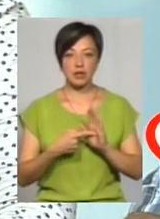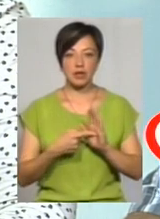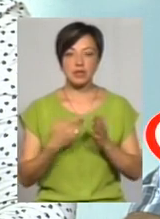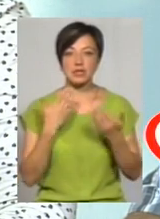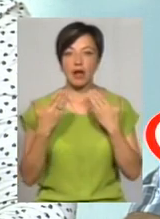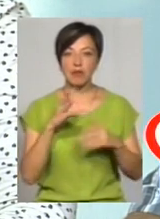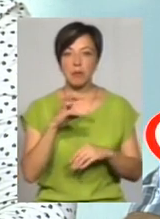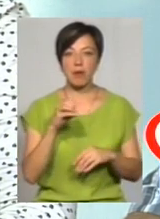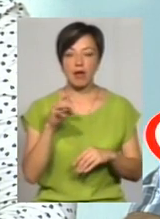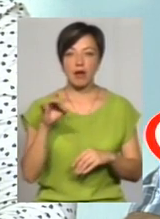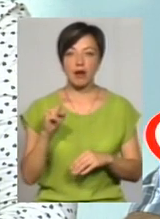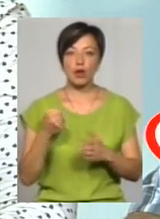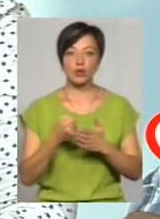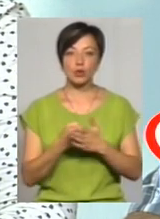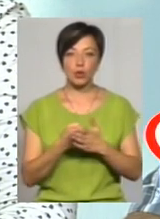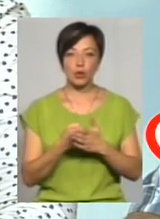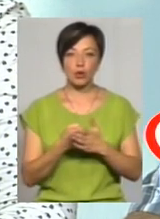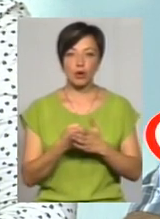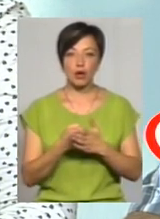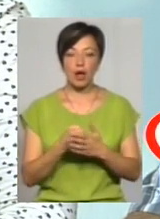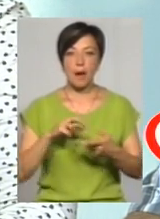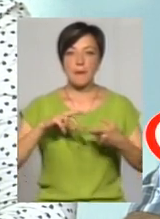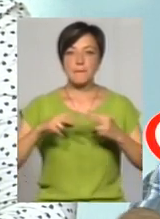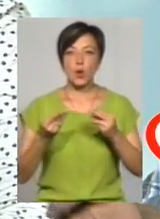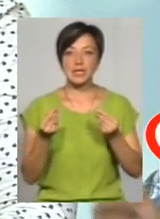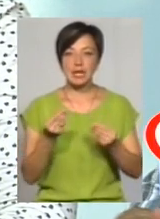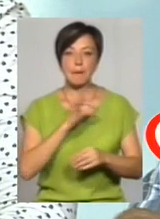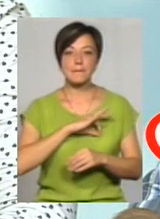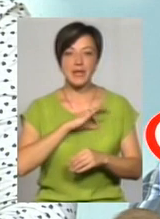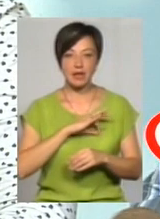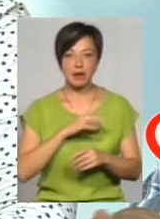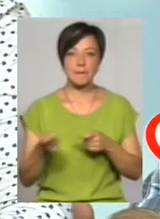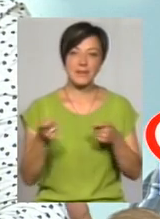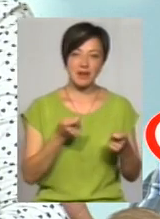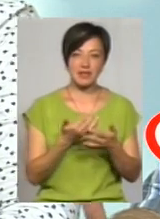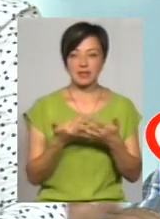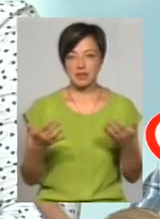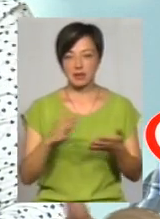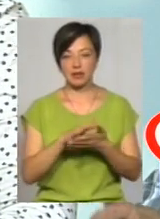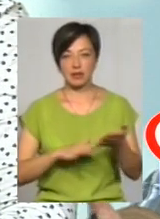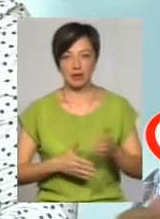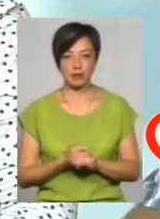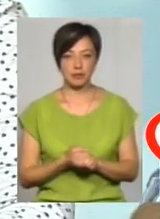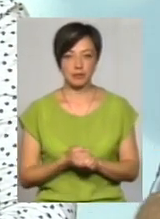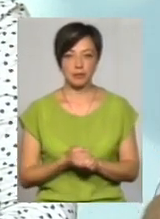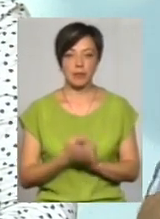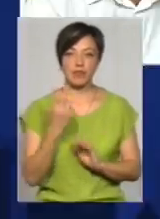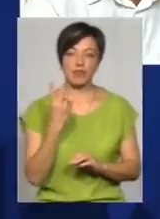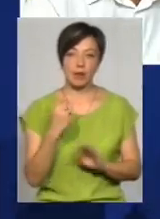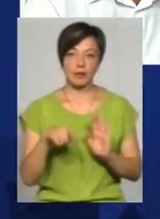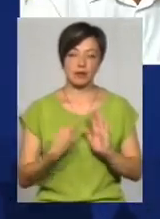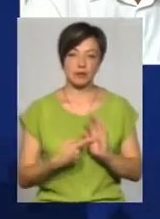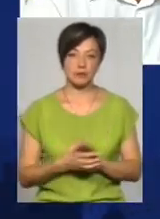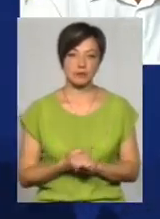мера до питань монетизації пільг, тому що це болючі питання перевізників, там і так далі. Тобто, два. Дякую.